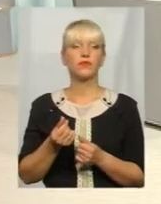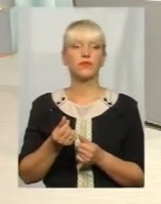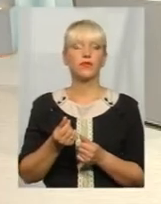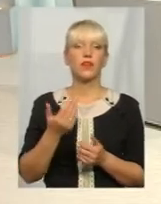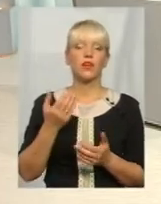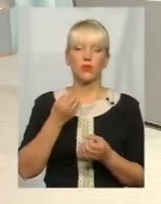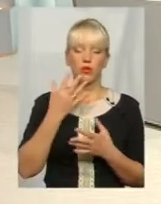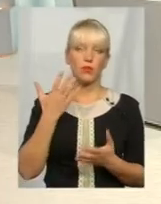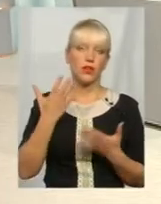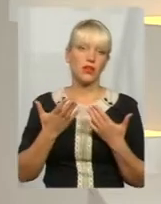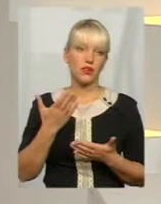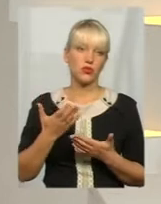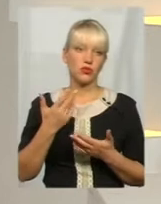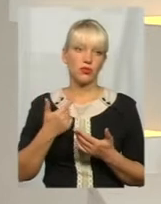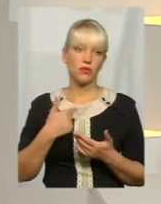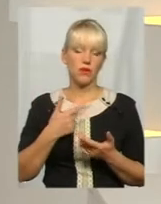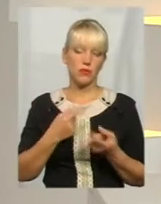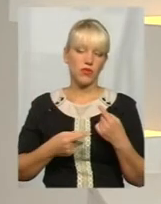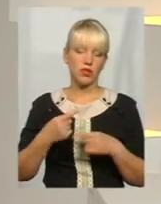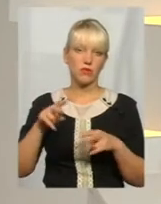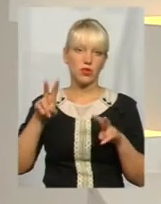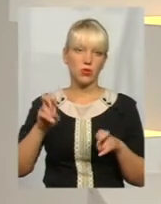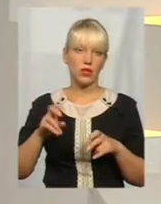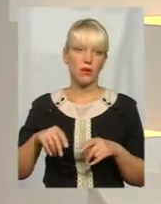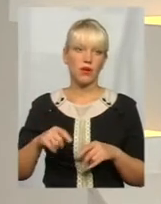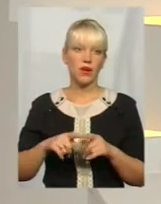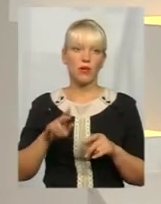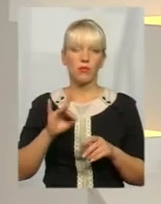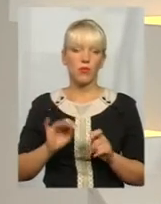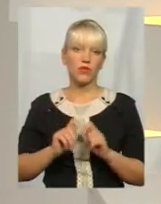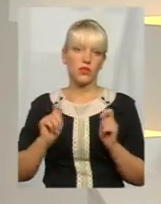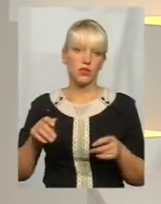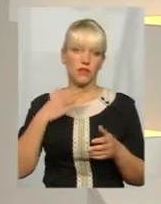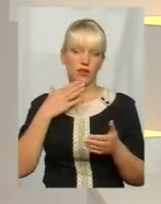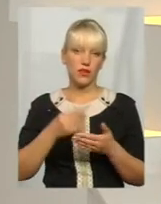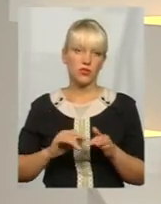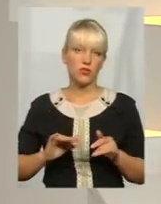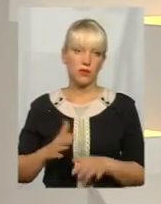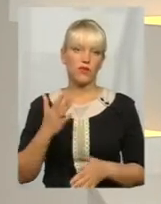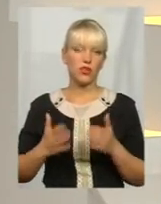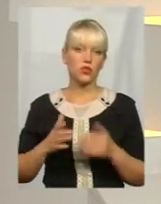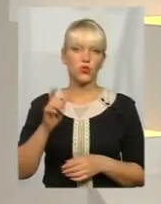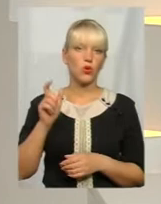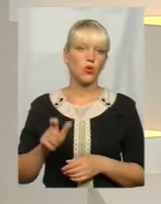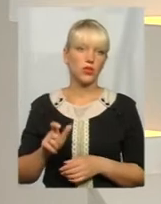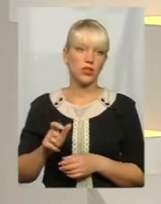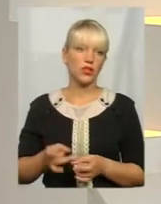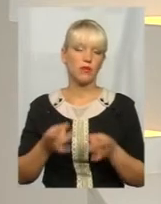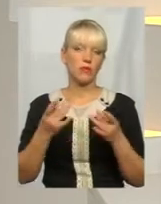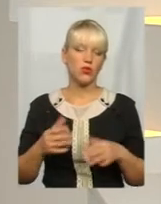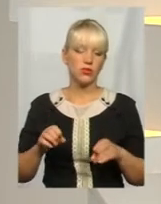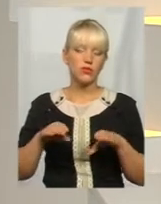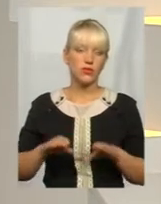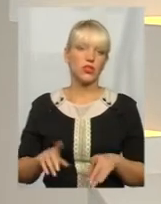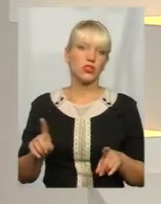Добре, а якщо ми звернемося все ж таки знову до теми відкриття власної справи. От якщо людина просто вирішила,